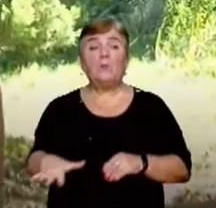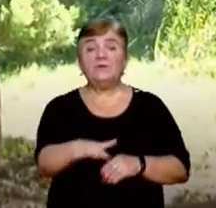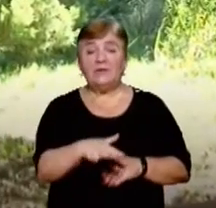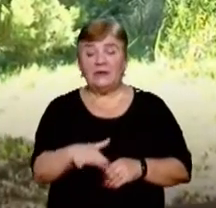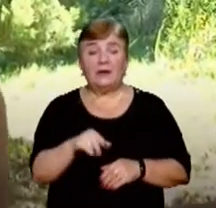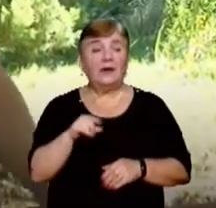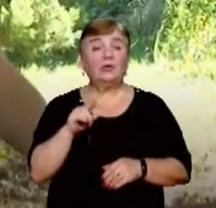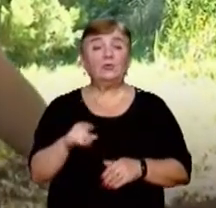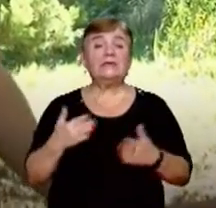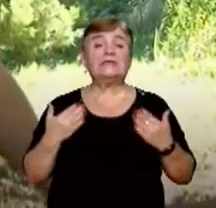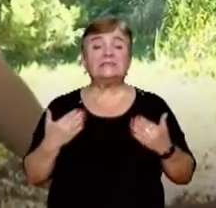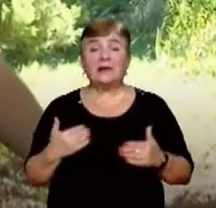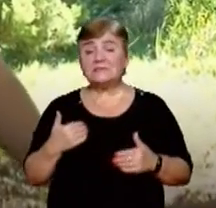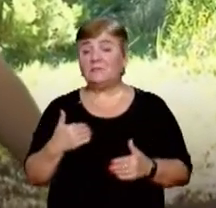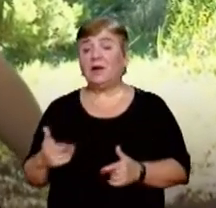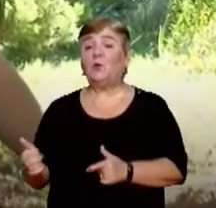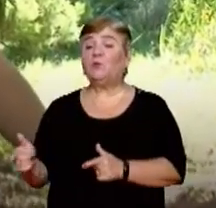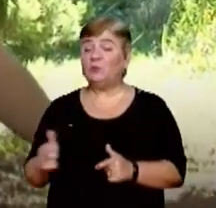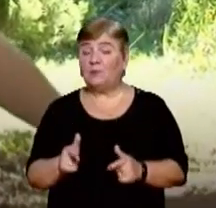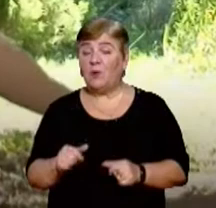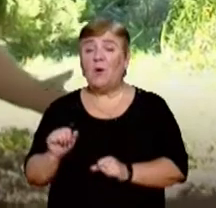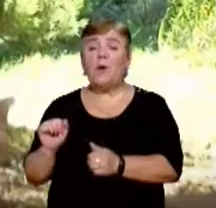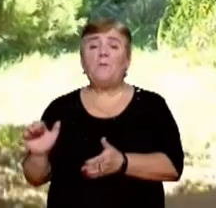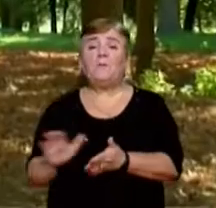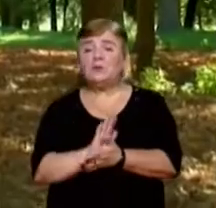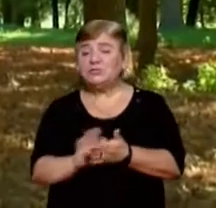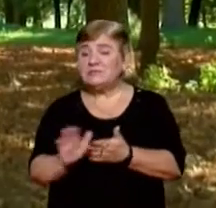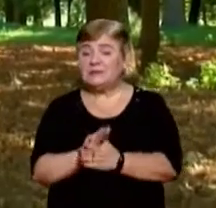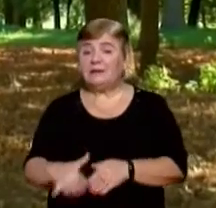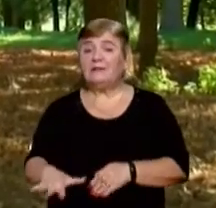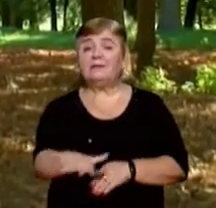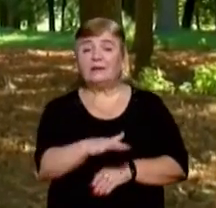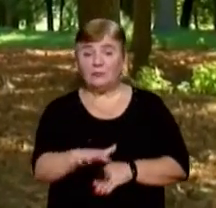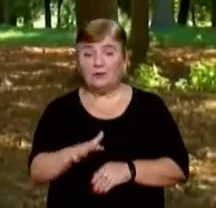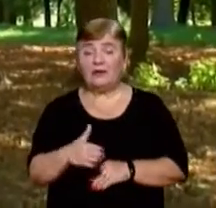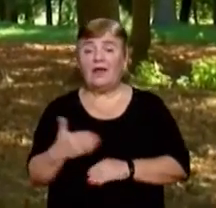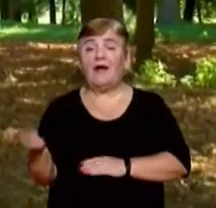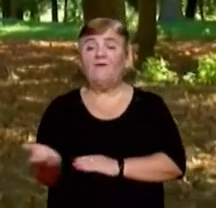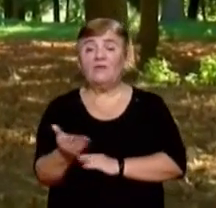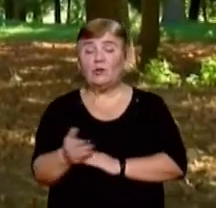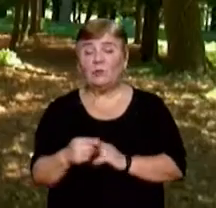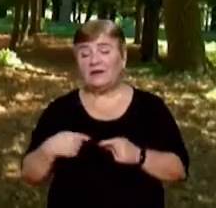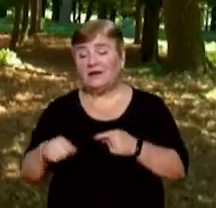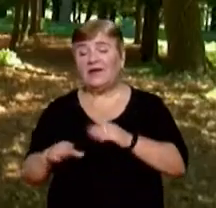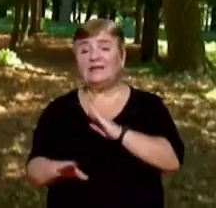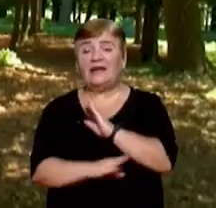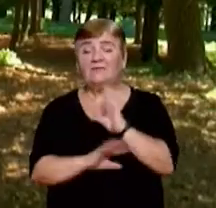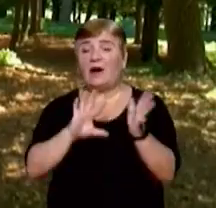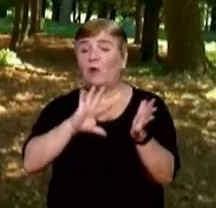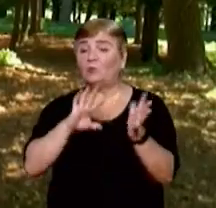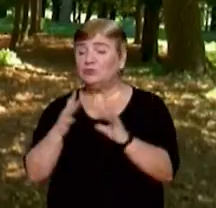матеріали і зараз ми готуємо, ми вже вичистили територію, вирубали лишні дерева, кущі,